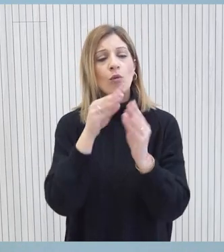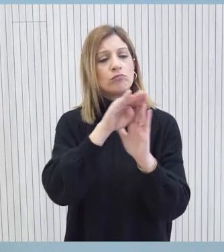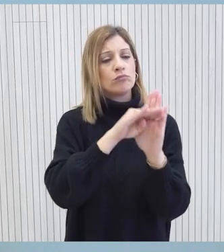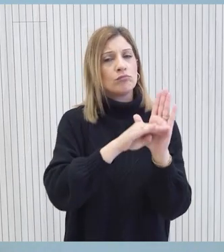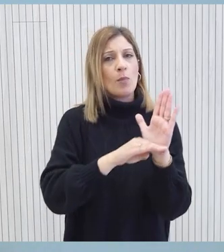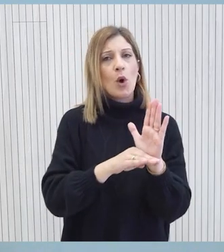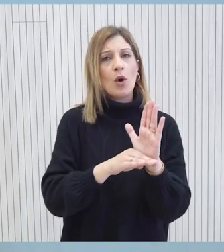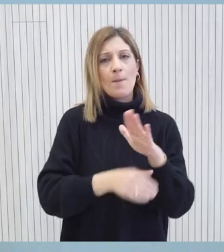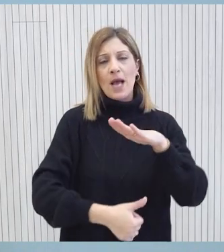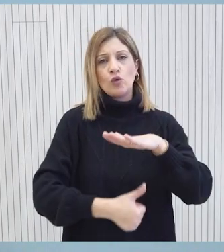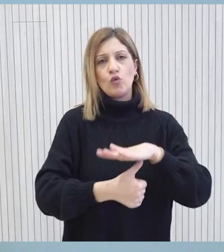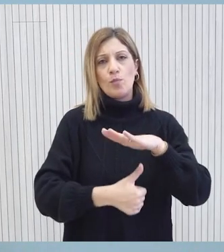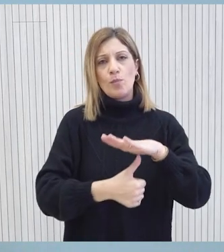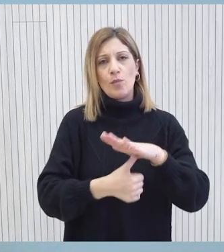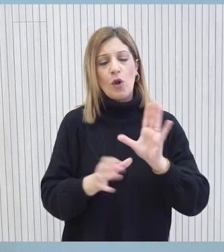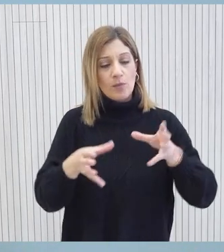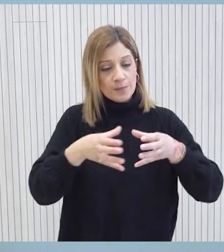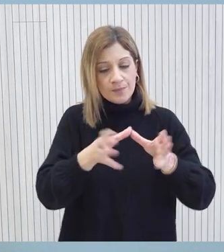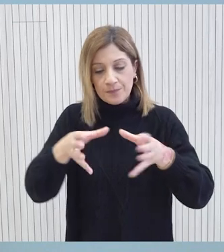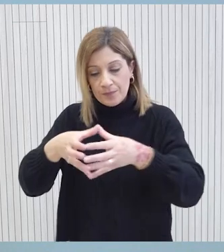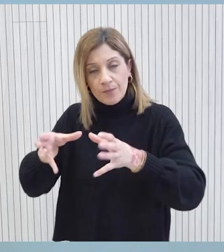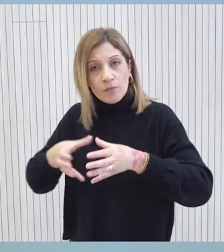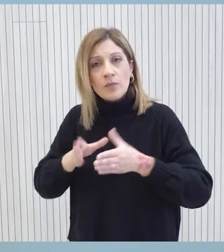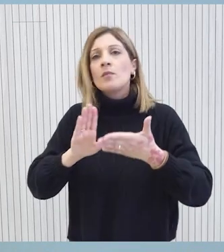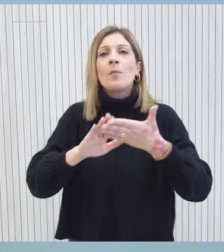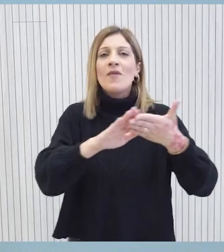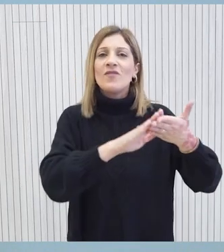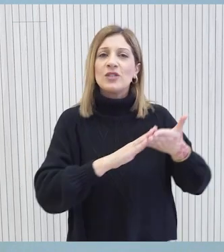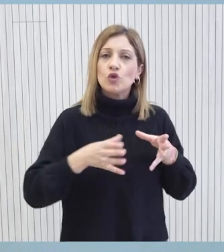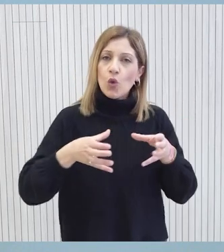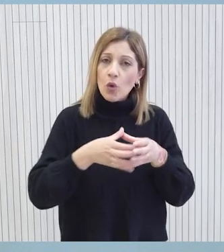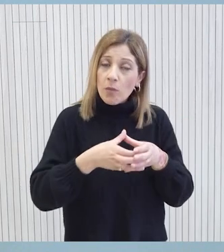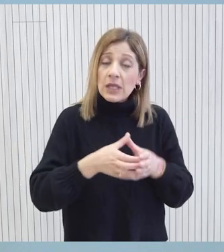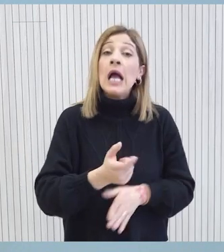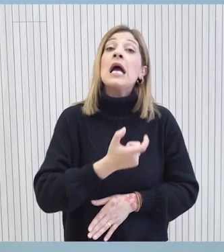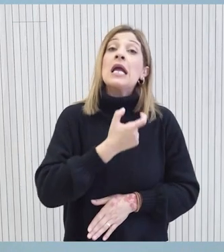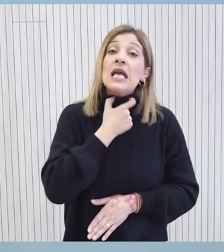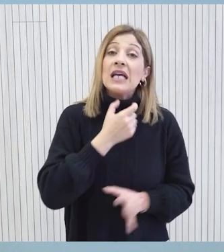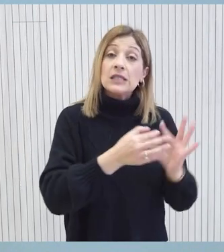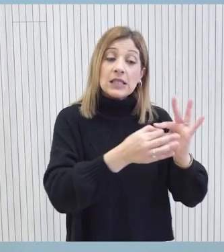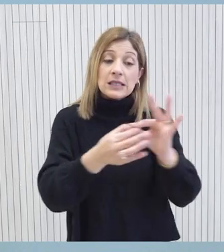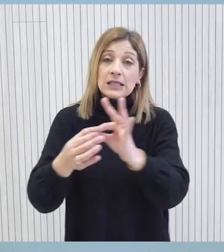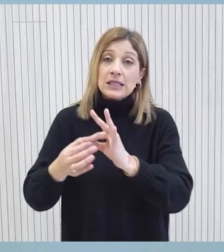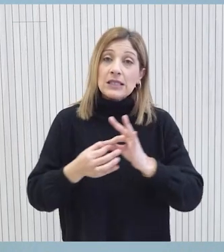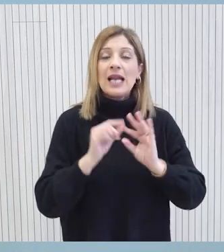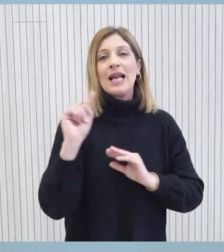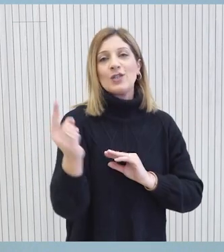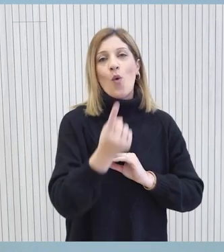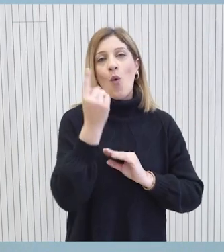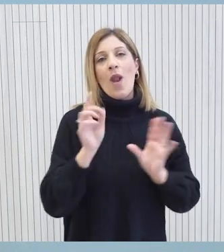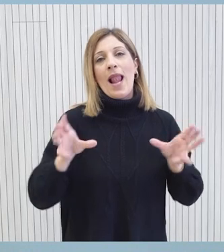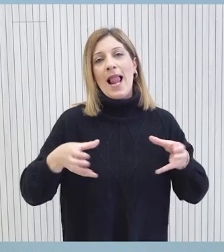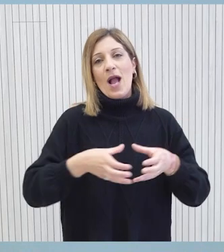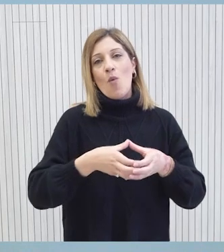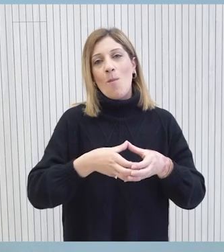κυβέρνηση του πρόεδρου της Δημοκρατίας. Και σε αυτή την προσπάθεια επιβάλλεται η συνεργασία όλων των πολιτικών δυνάμειων στην νομοθετική